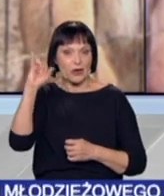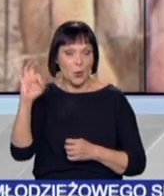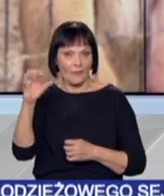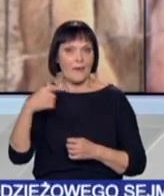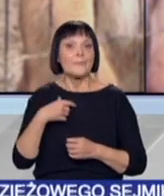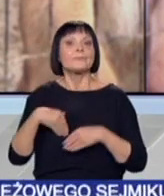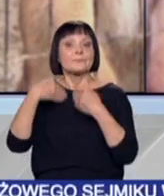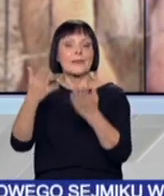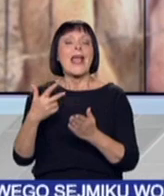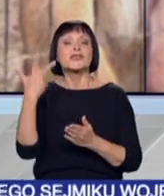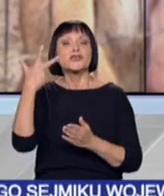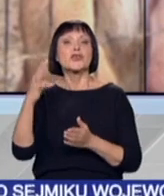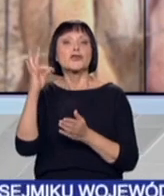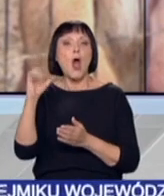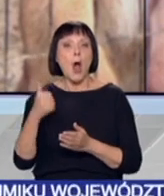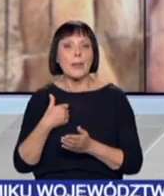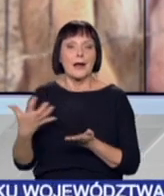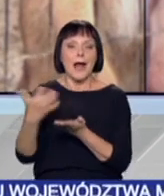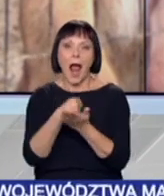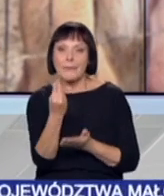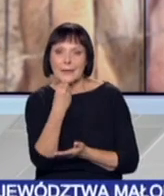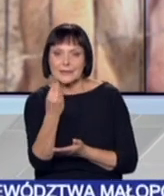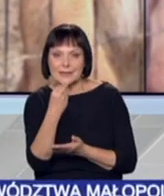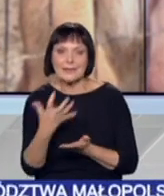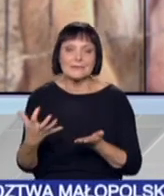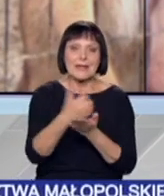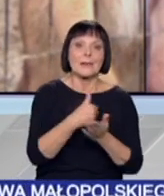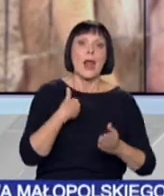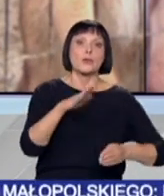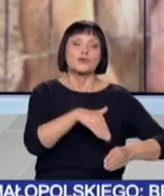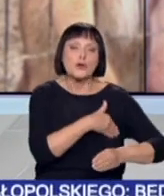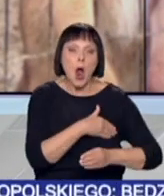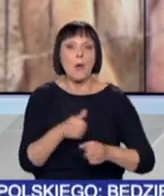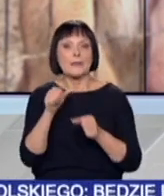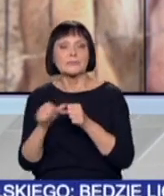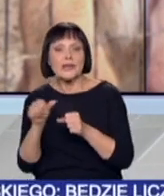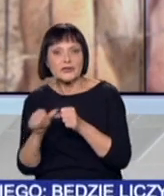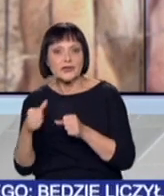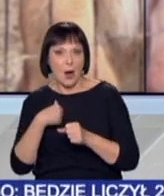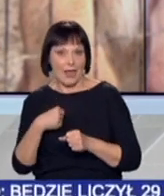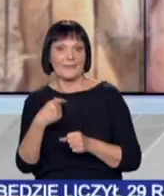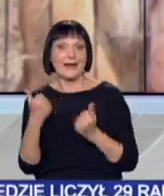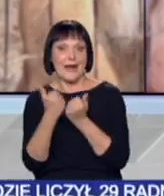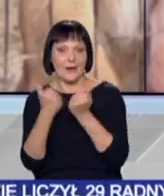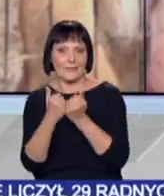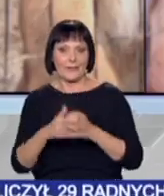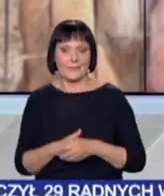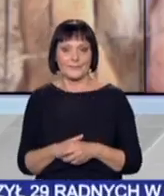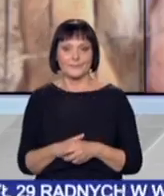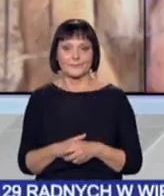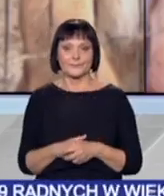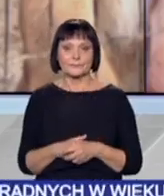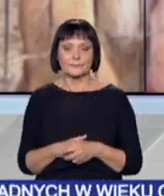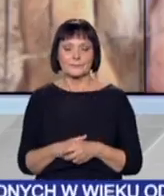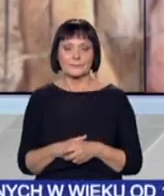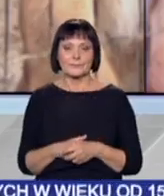karmy, zebranej w krakowskich szkołach, przedszkolach i instytucjach, których pracownicy wsparli ich starania. Relacje